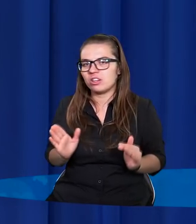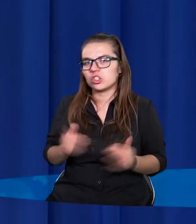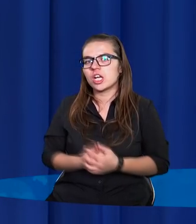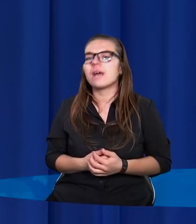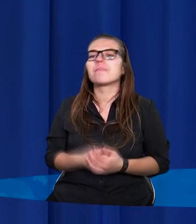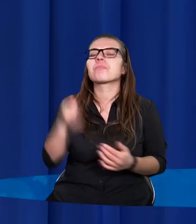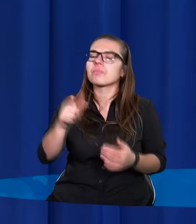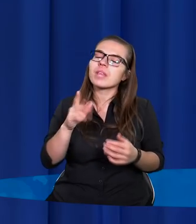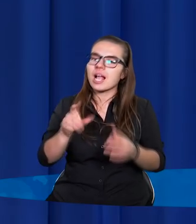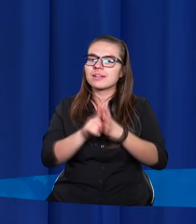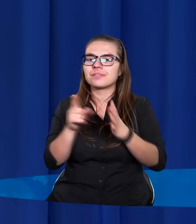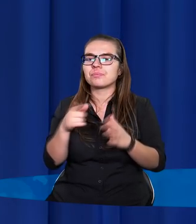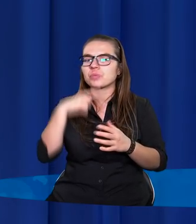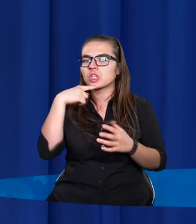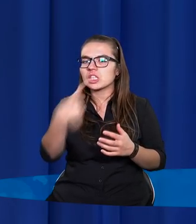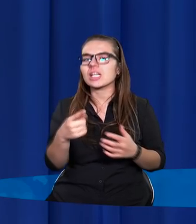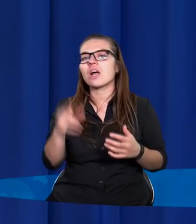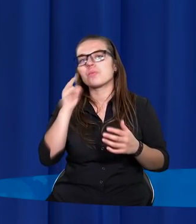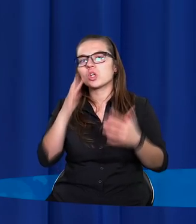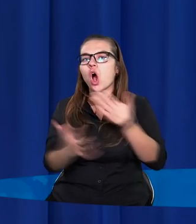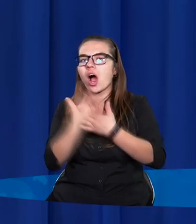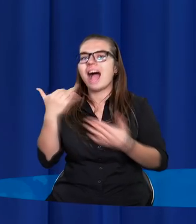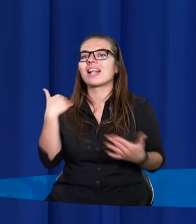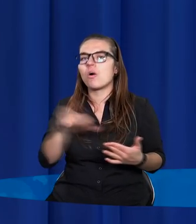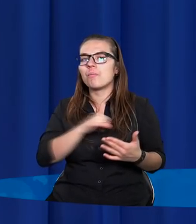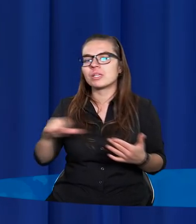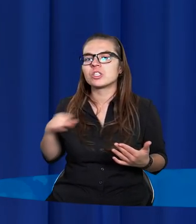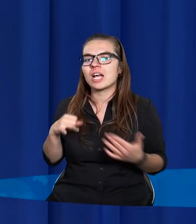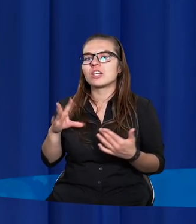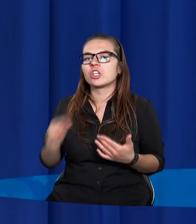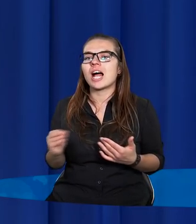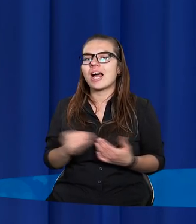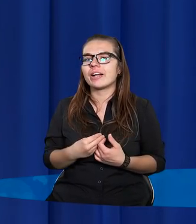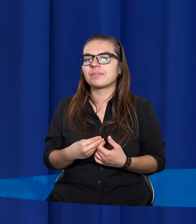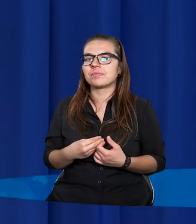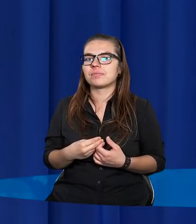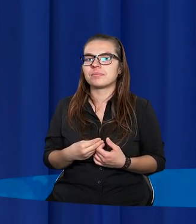szli tym tropem, to okazałoby się, że